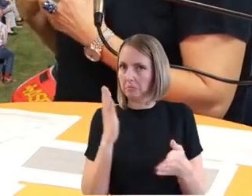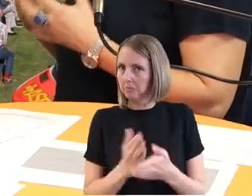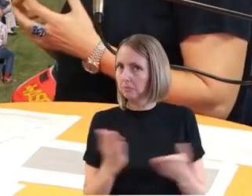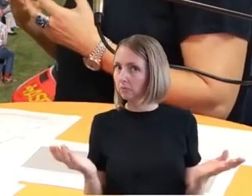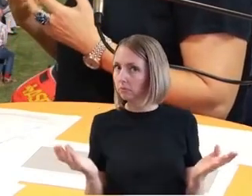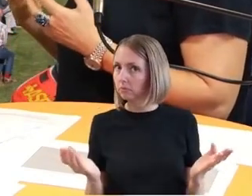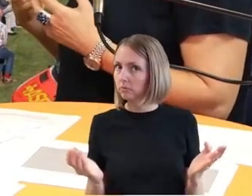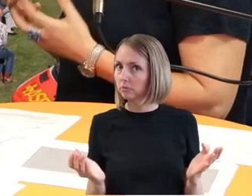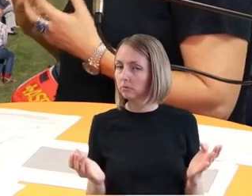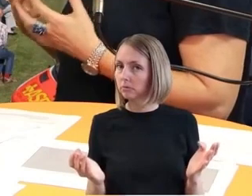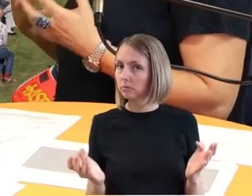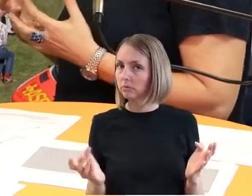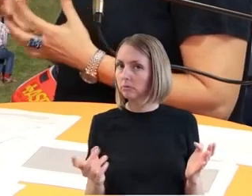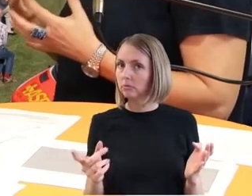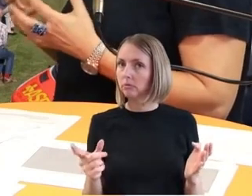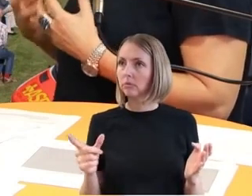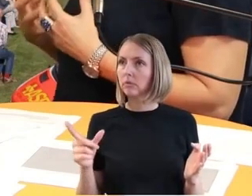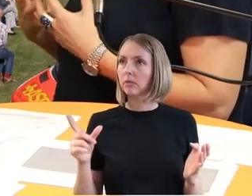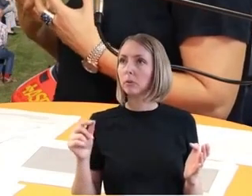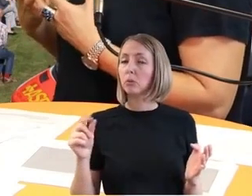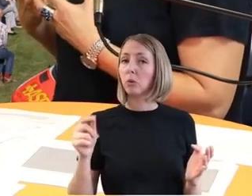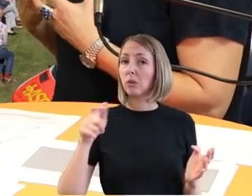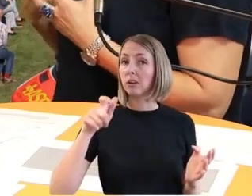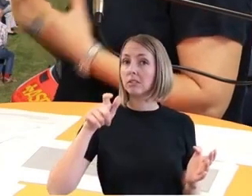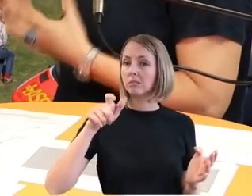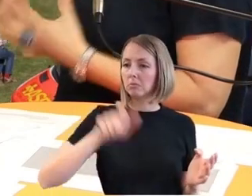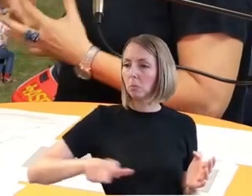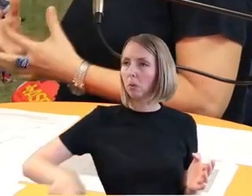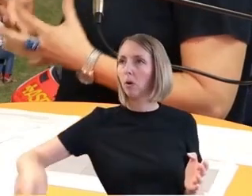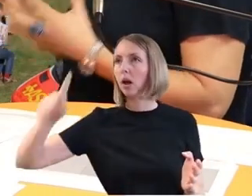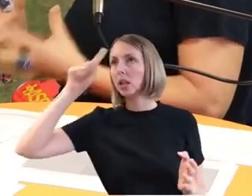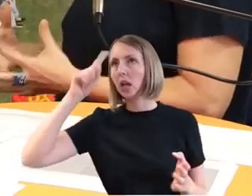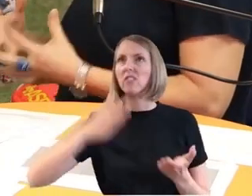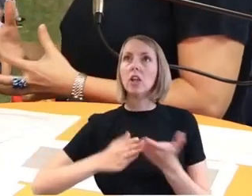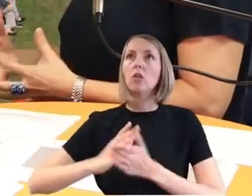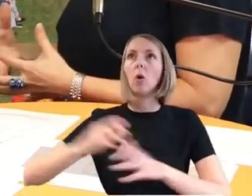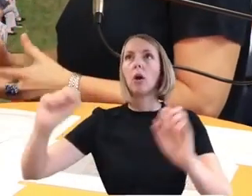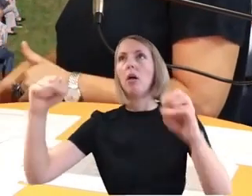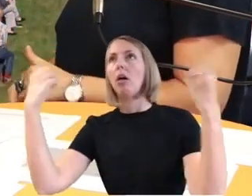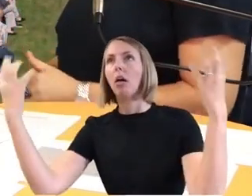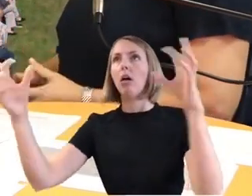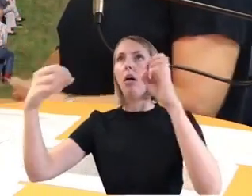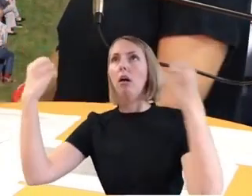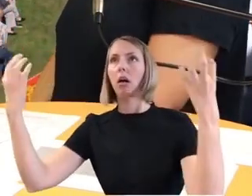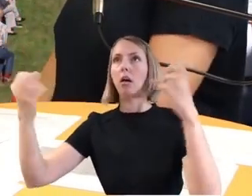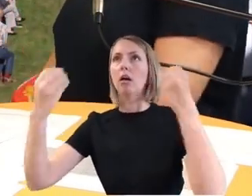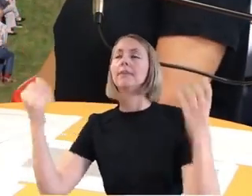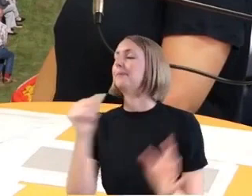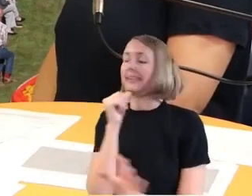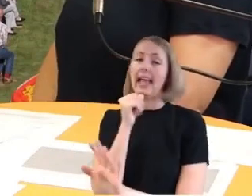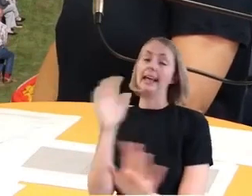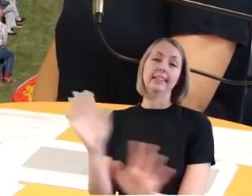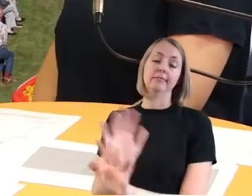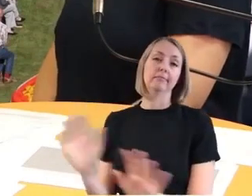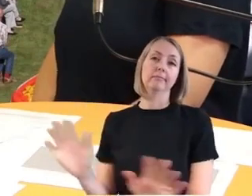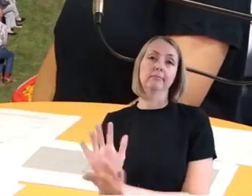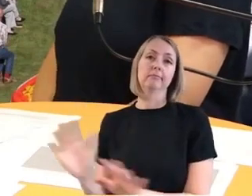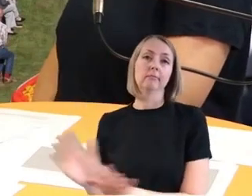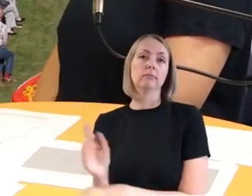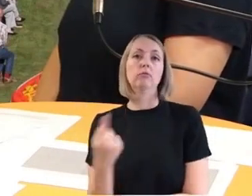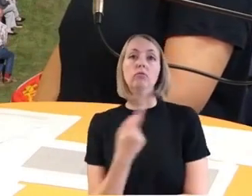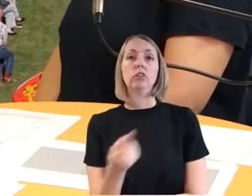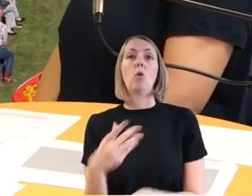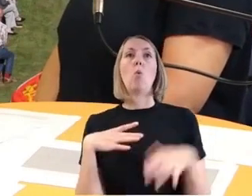kein Bürger, keine Bürgerin muss damit rechnen, dass den ganzen Tag etwas passiert. Nein, auf gar keinen Fall. Also es muss sich auch niemand irgendwie